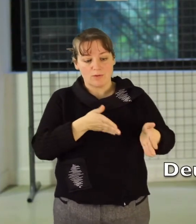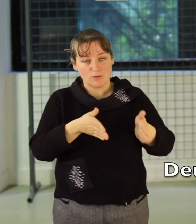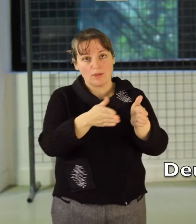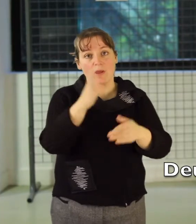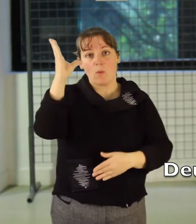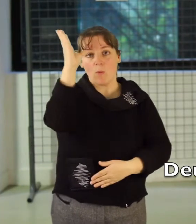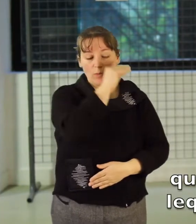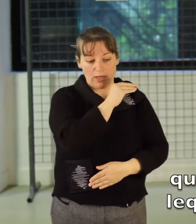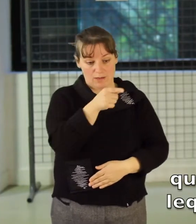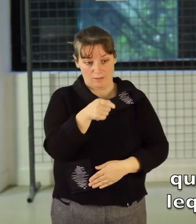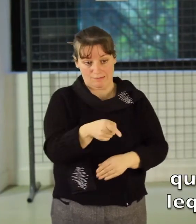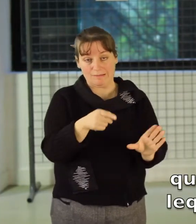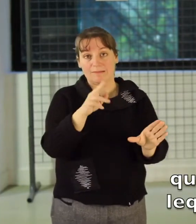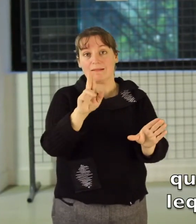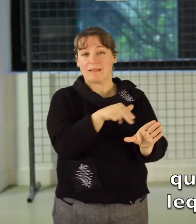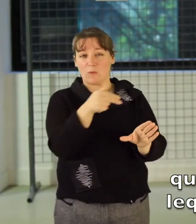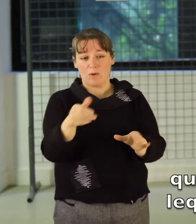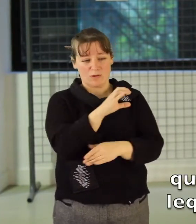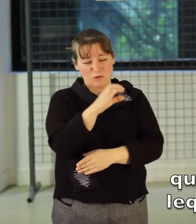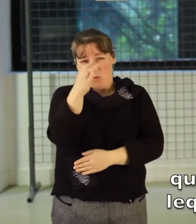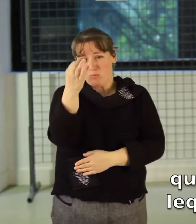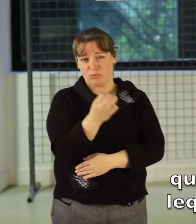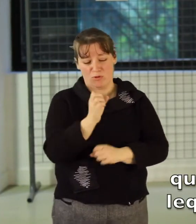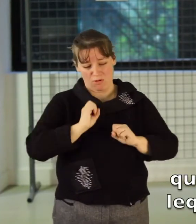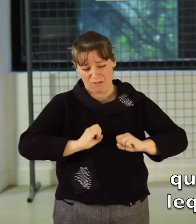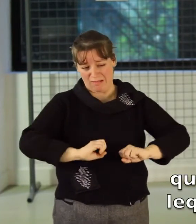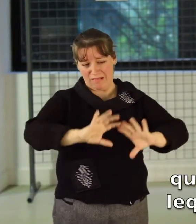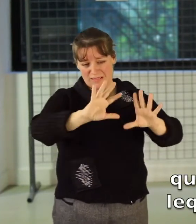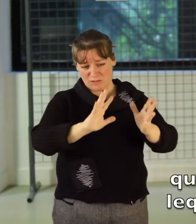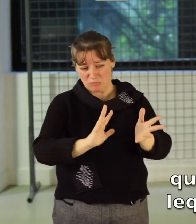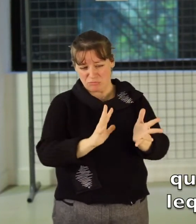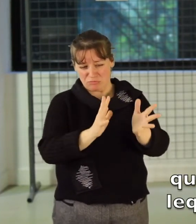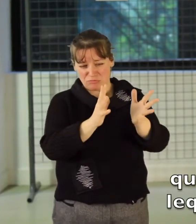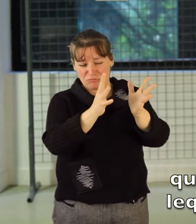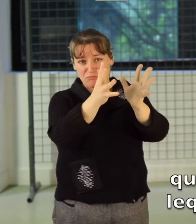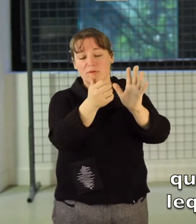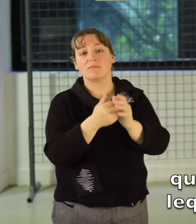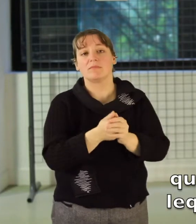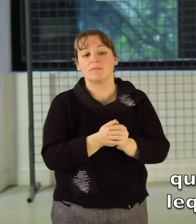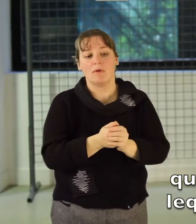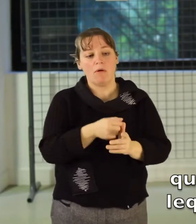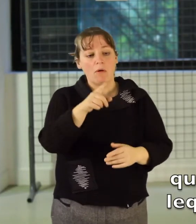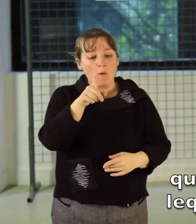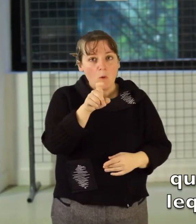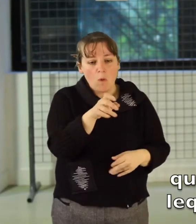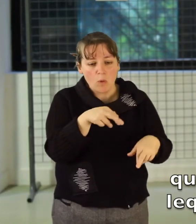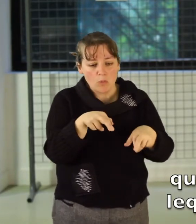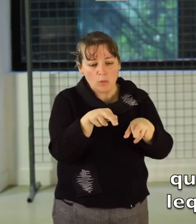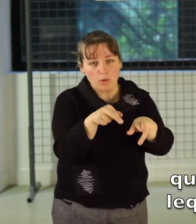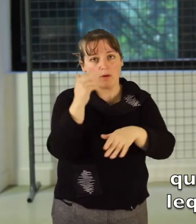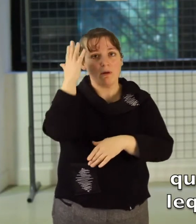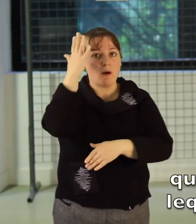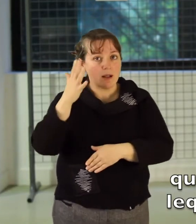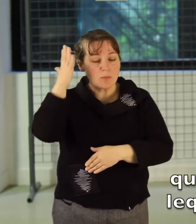% naturel que l'on laisse évoluer naturellement et dans lequel se développe une